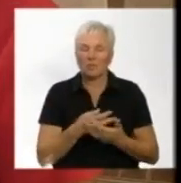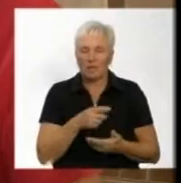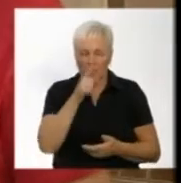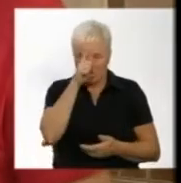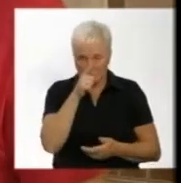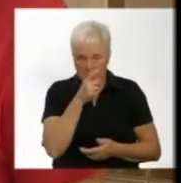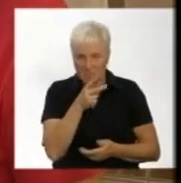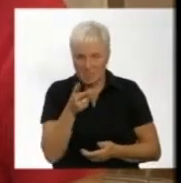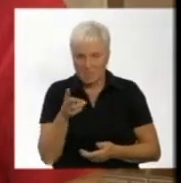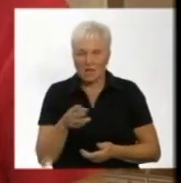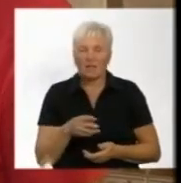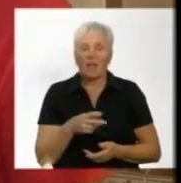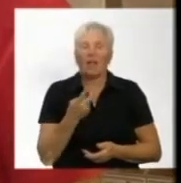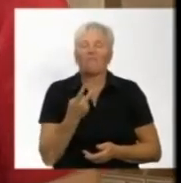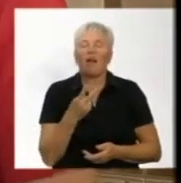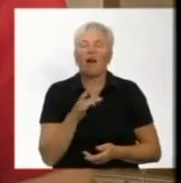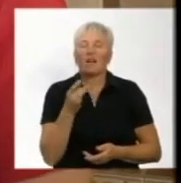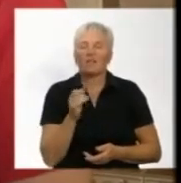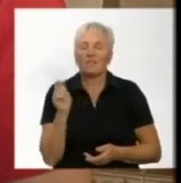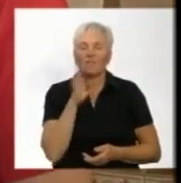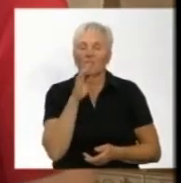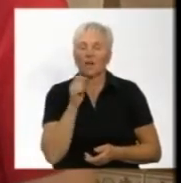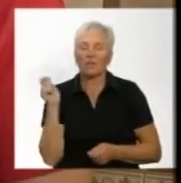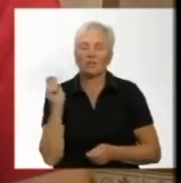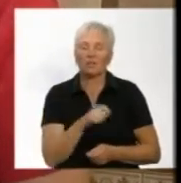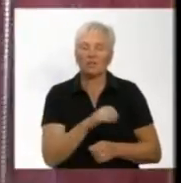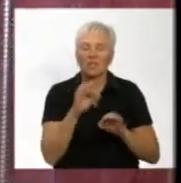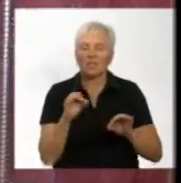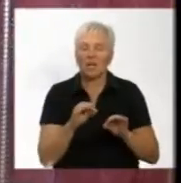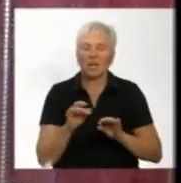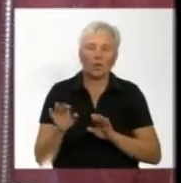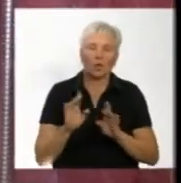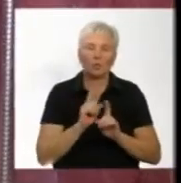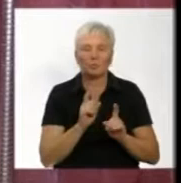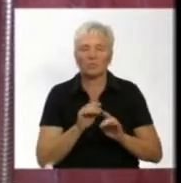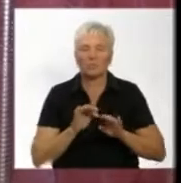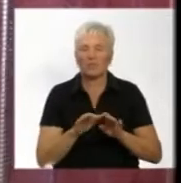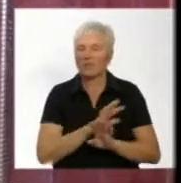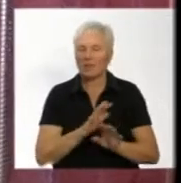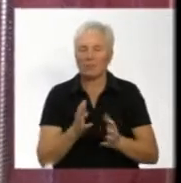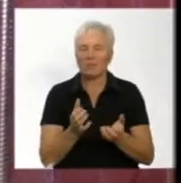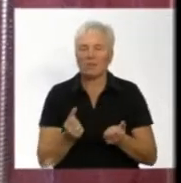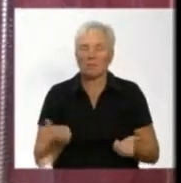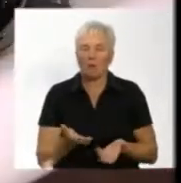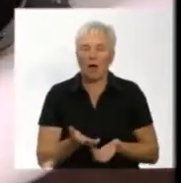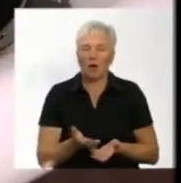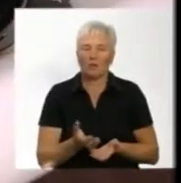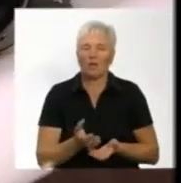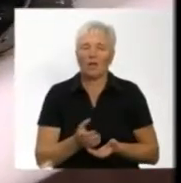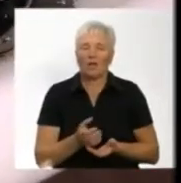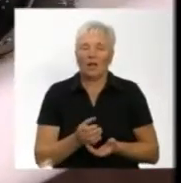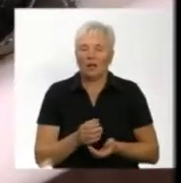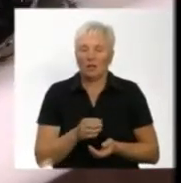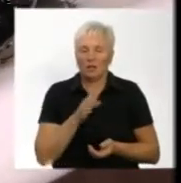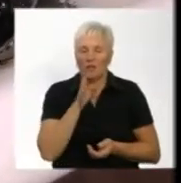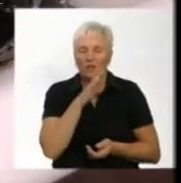Два рази водоканал був, ніяких таких особливих дій, нічого не відбувалося. Набираємо, все по можливісті, відрошу,